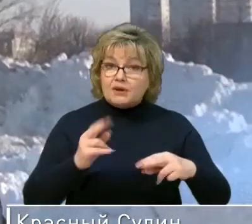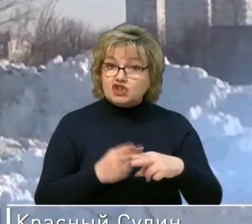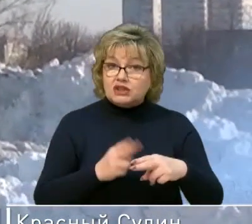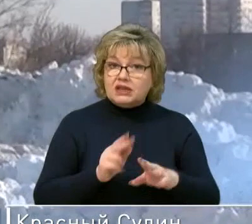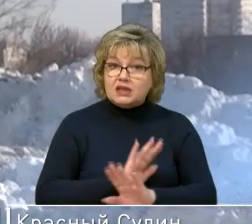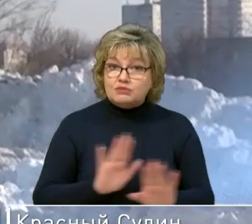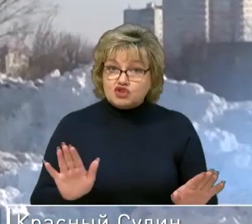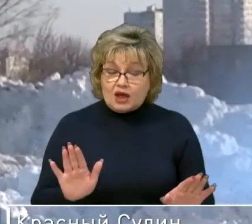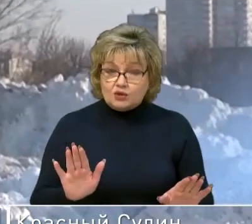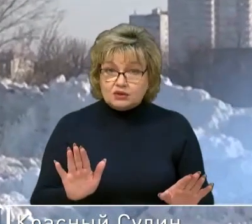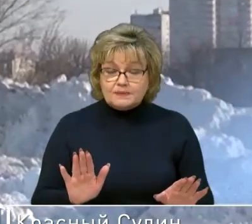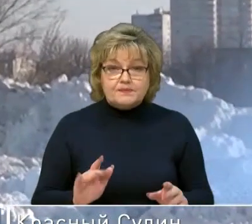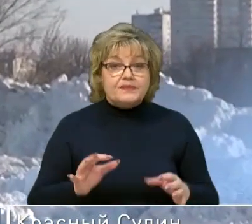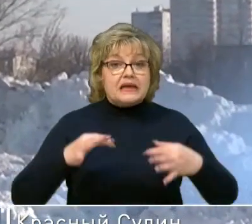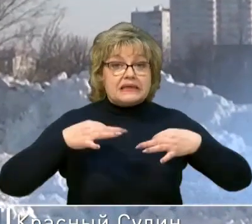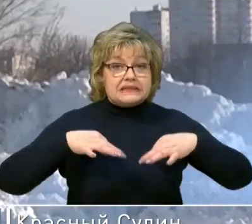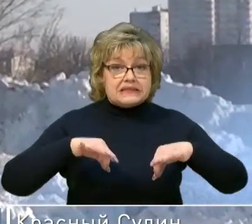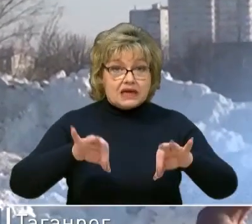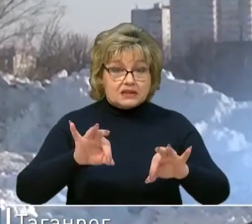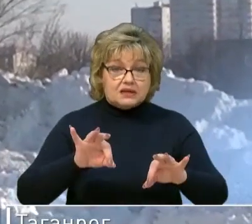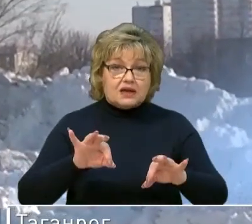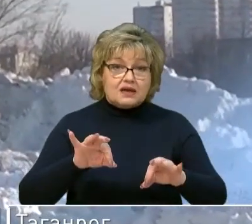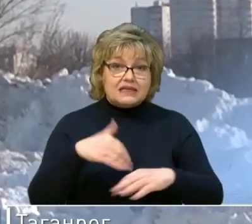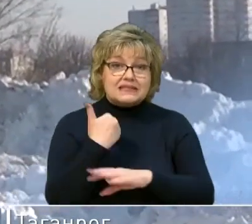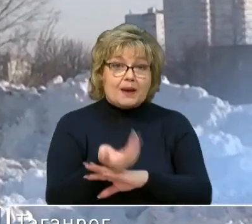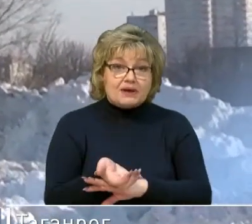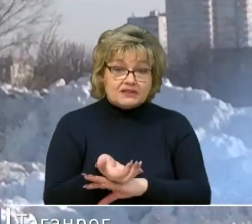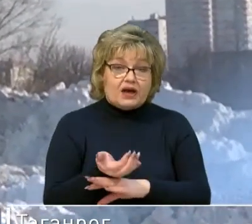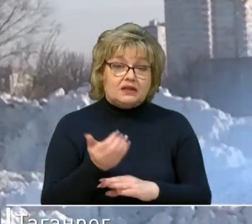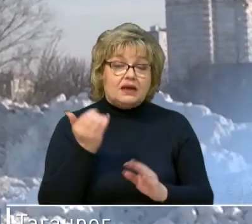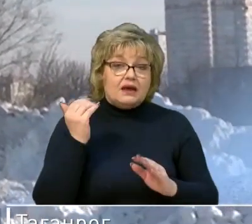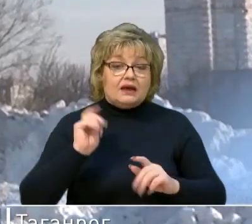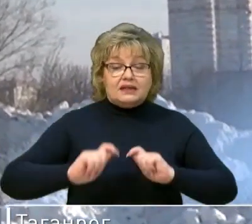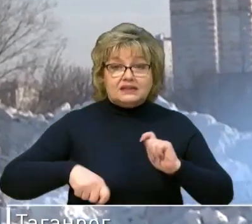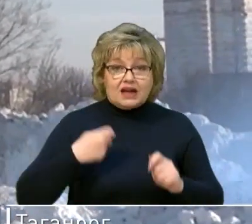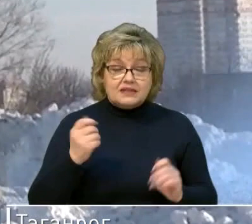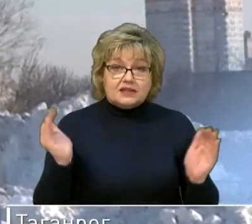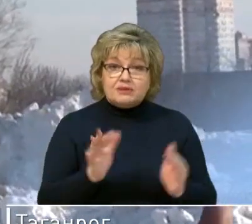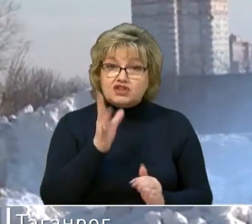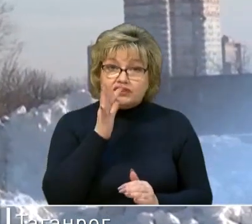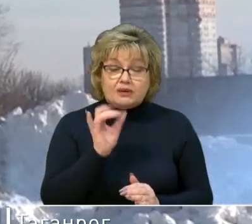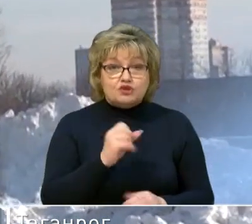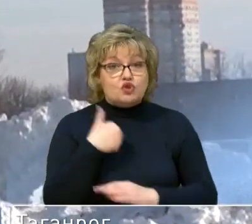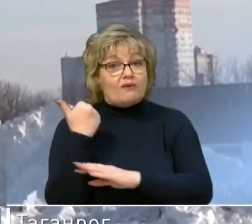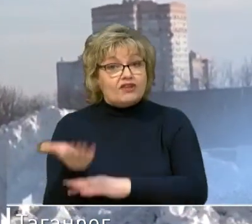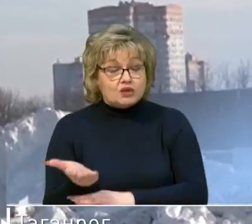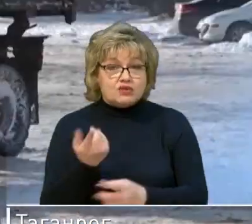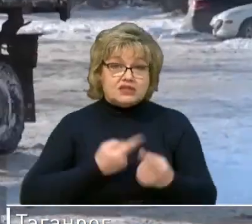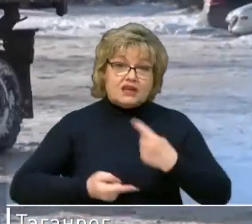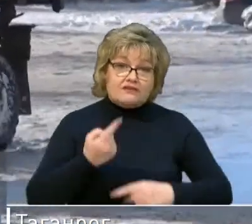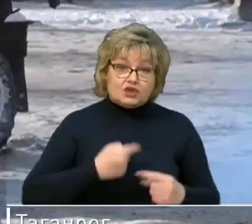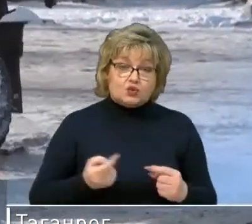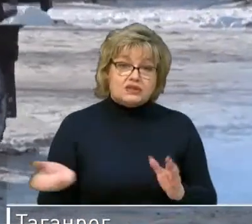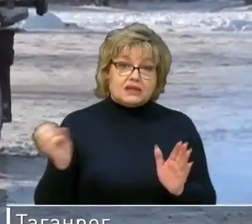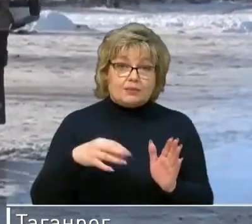мешают. И техника самославная, например, берет меньшее количество времени для того, чтобы выгрузиться и вернуться для погрузки.